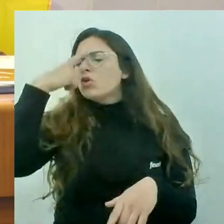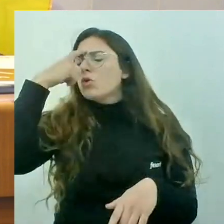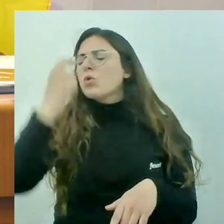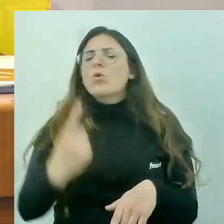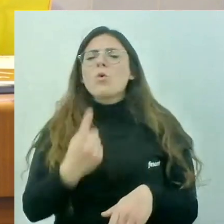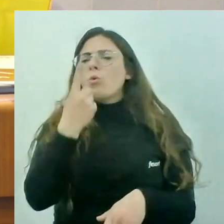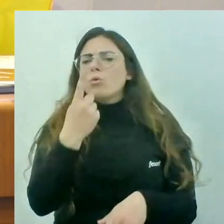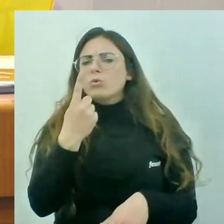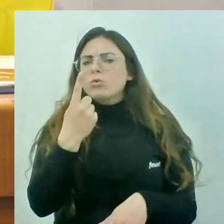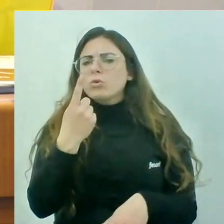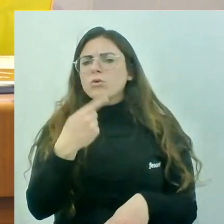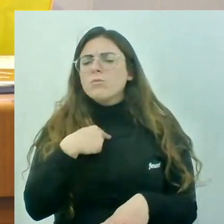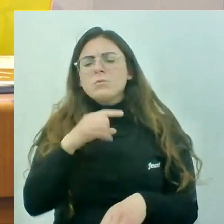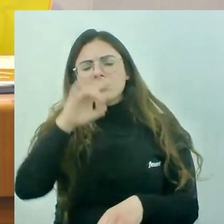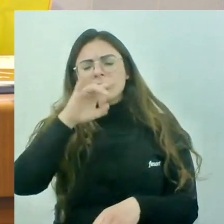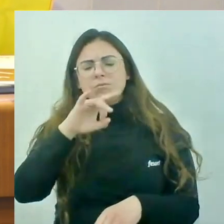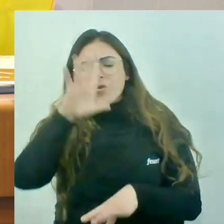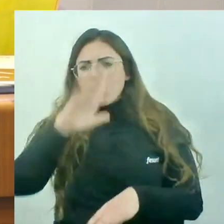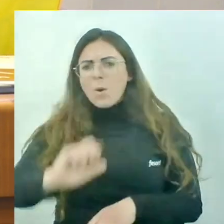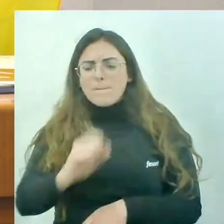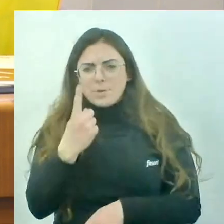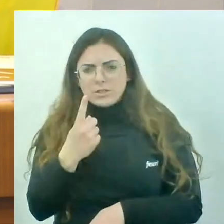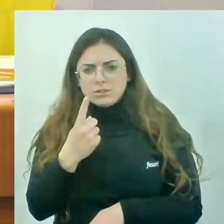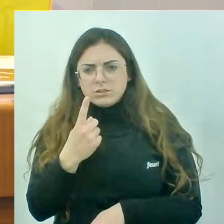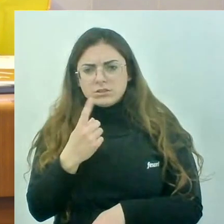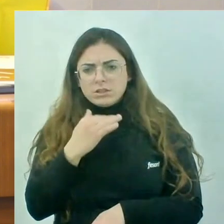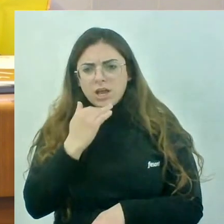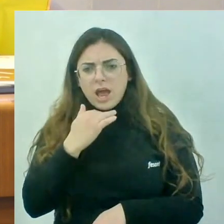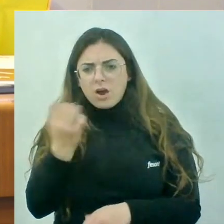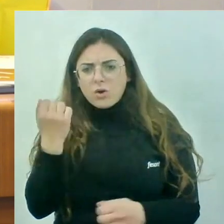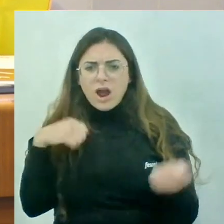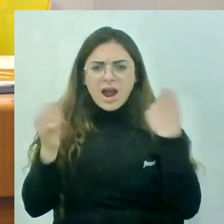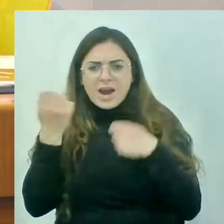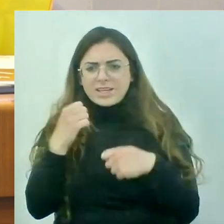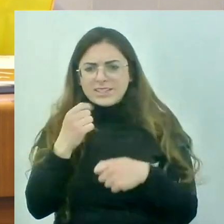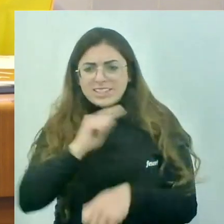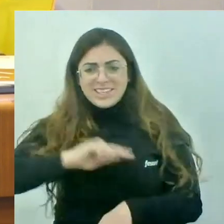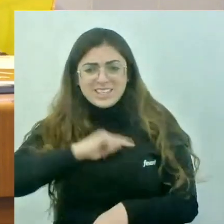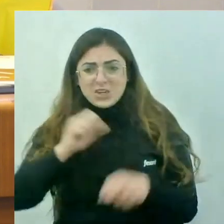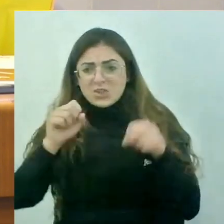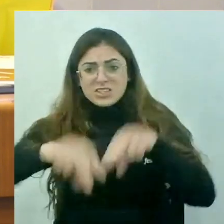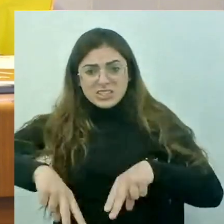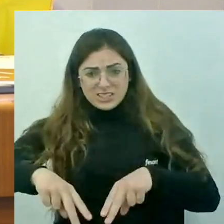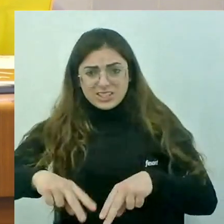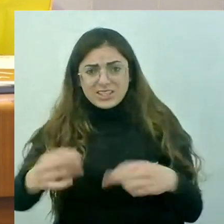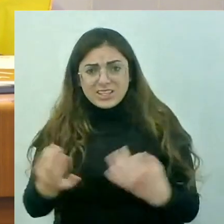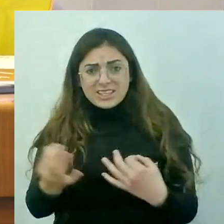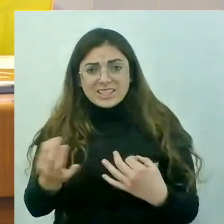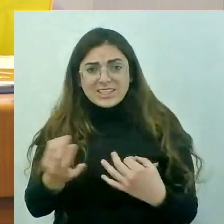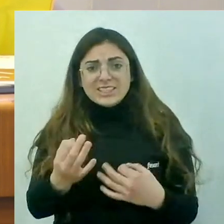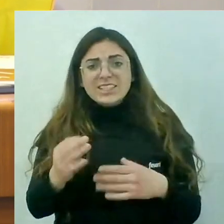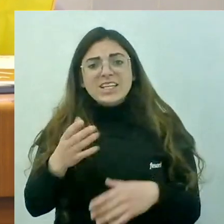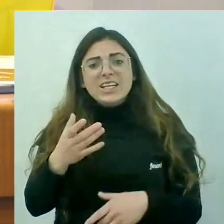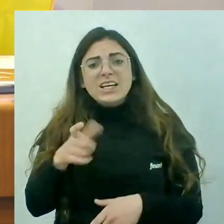a mi més em sorprèn. i em pareix un dels actes més poc ètics que s'han dut a terme en la província d'Alacant. I és el cas IFA. I és el